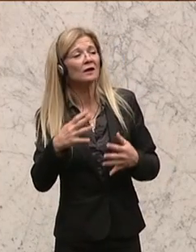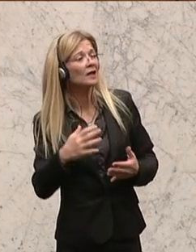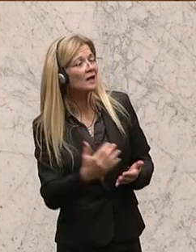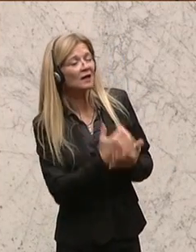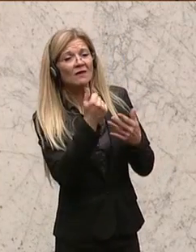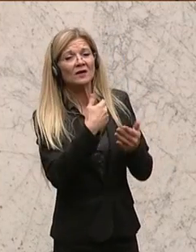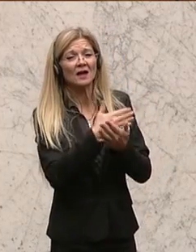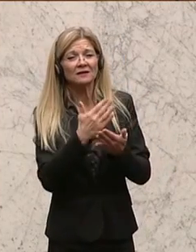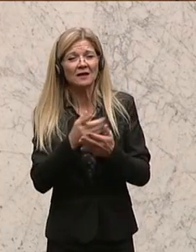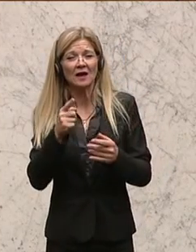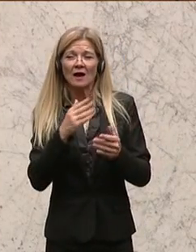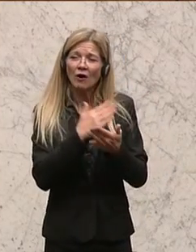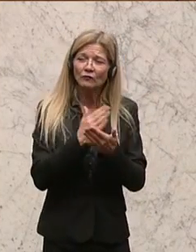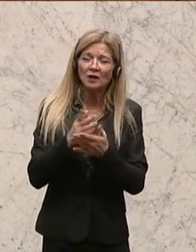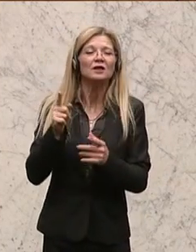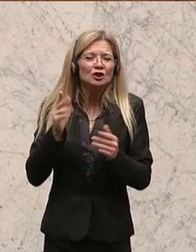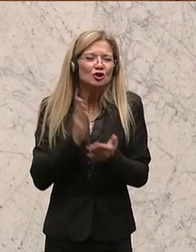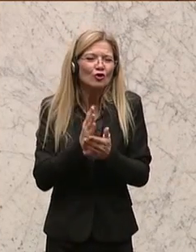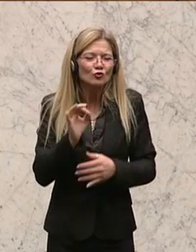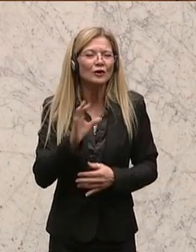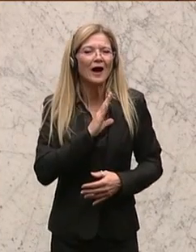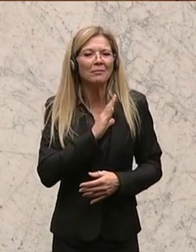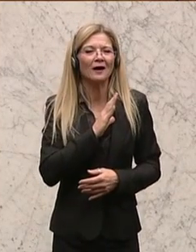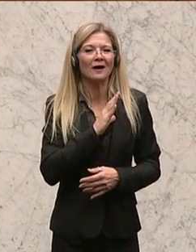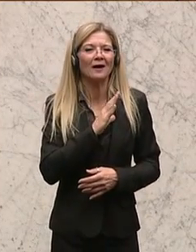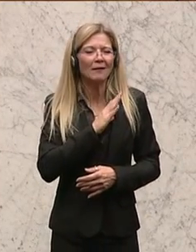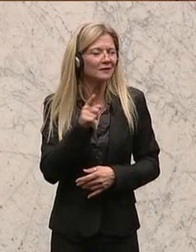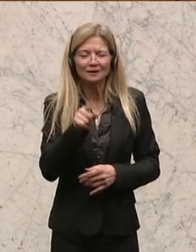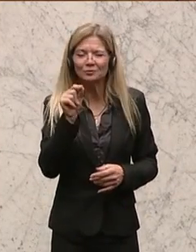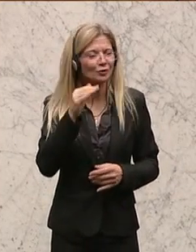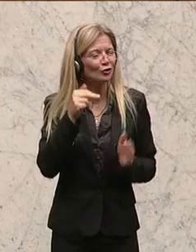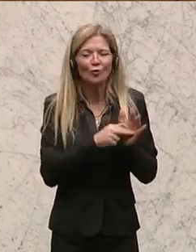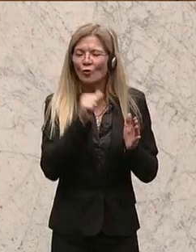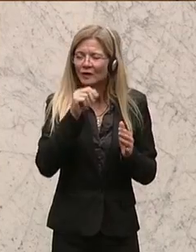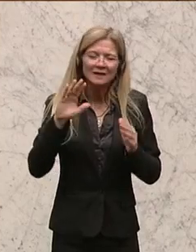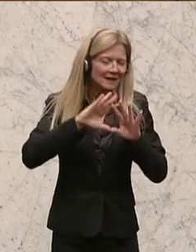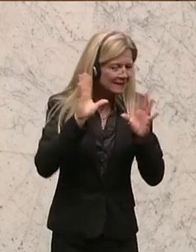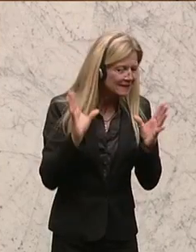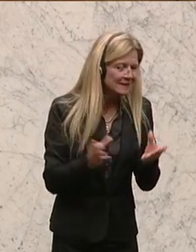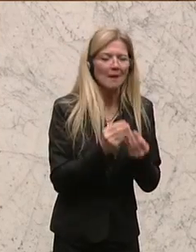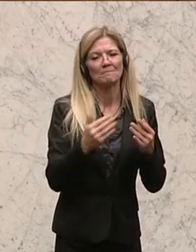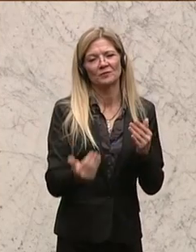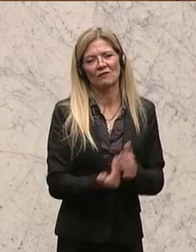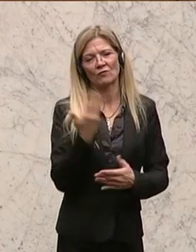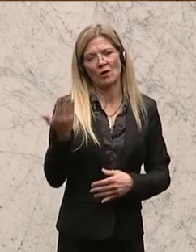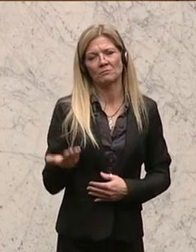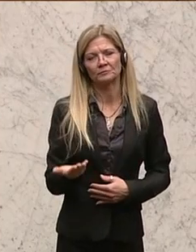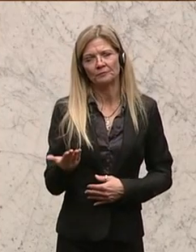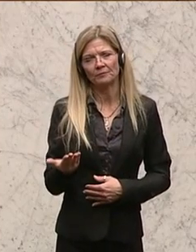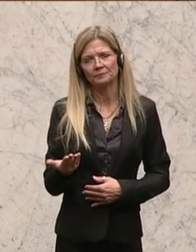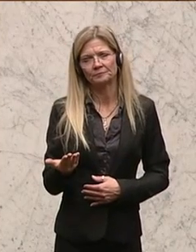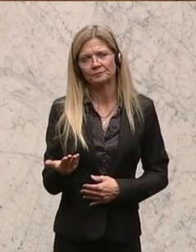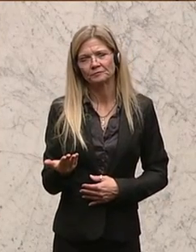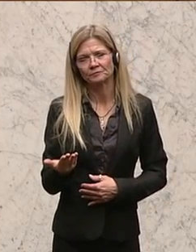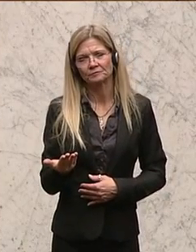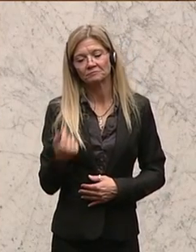das an sich schon gut. Ja, das begrüße ich. Aber das macht noch keine Gesamtreform aus. Und wenn ich mir aber anschaue, dass sozusagen